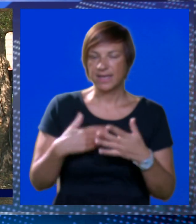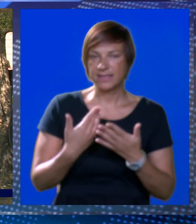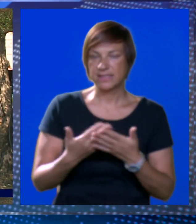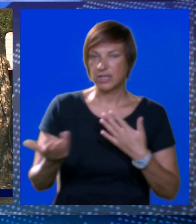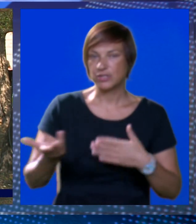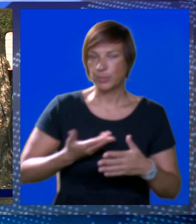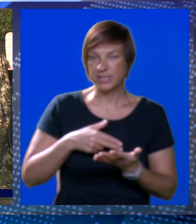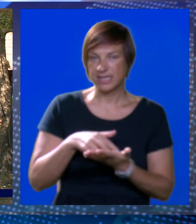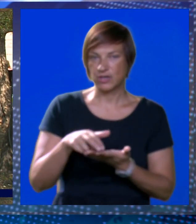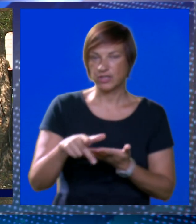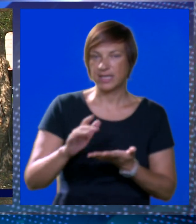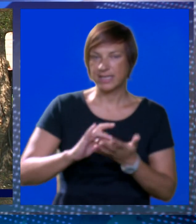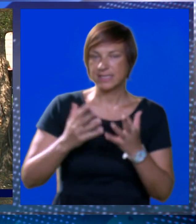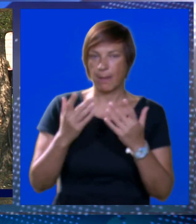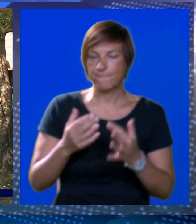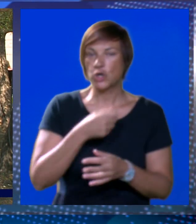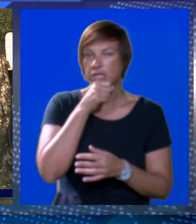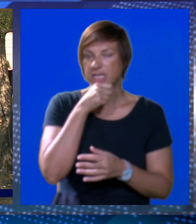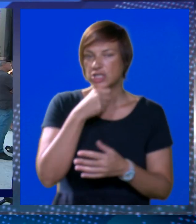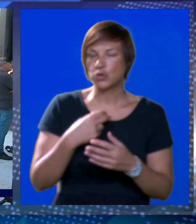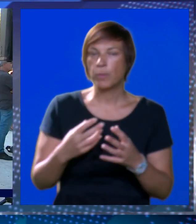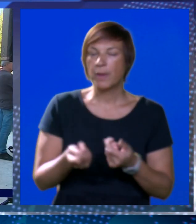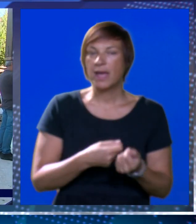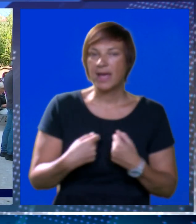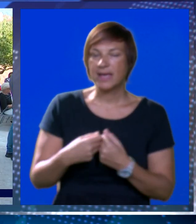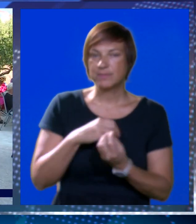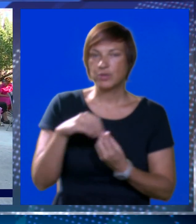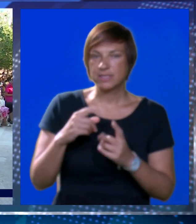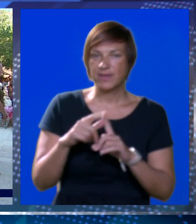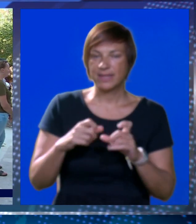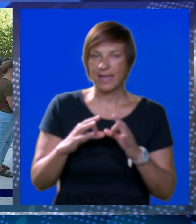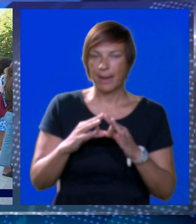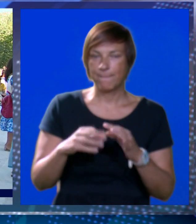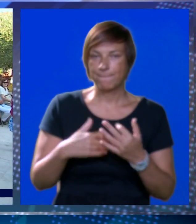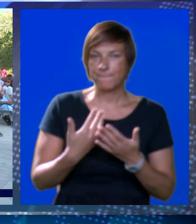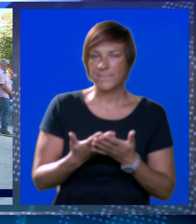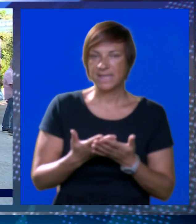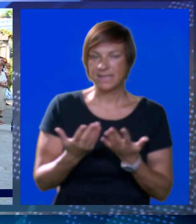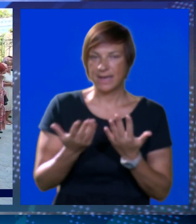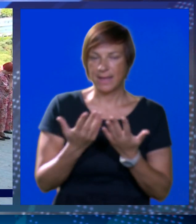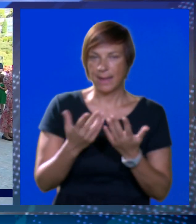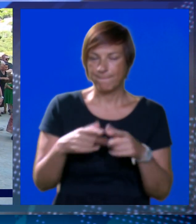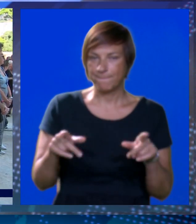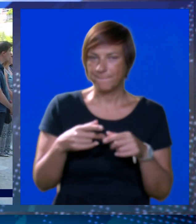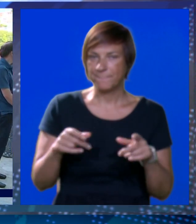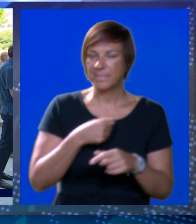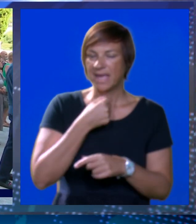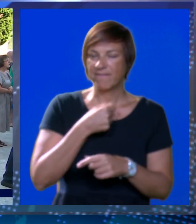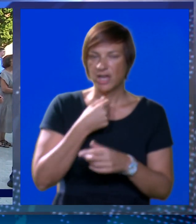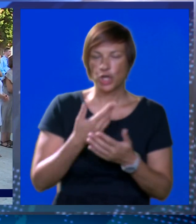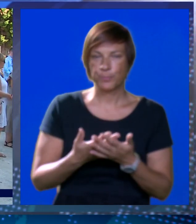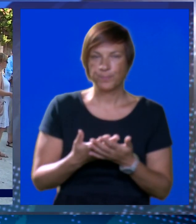Tradicionalno su pristigli hodočastnici iz brojnih župa, a zbor župe svetog Petra animirao je liturgijsko pjevanje.